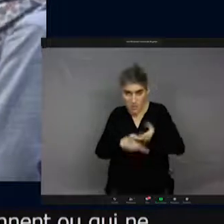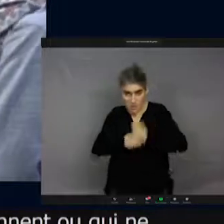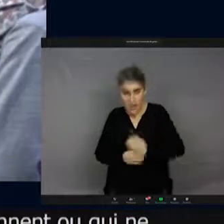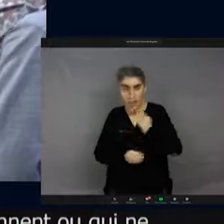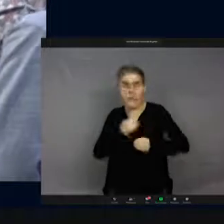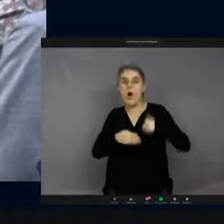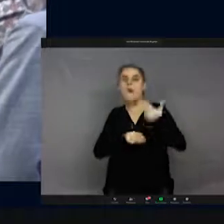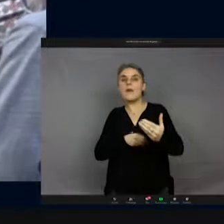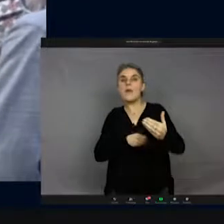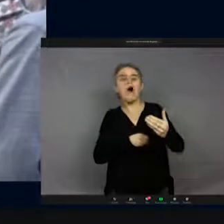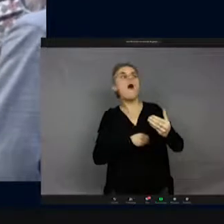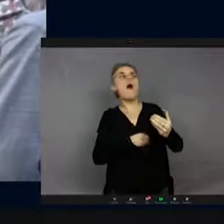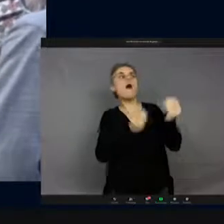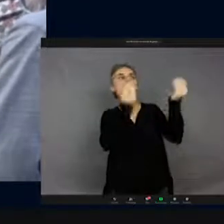une tige,